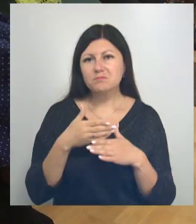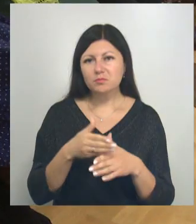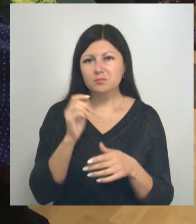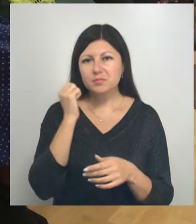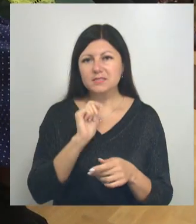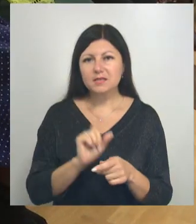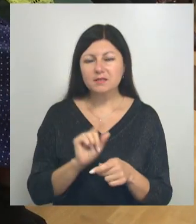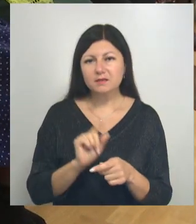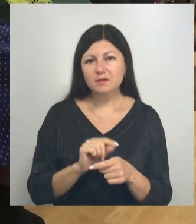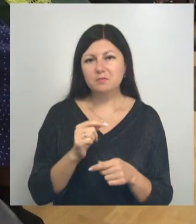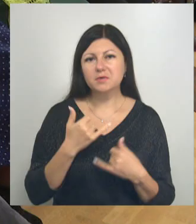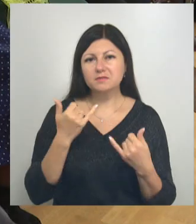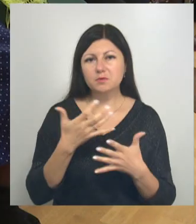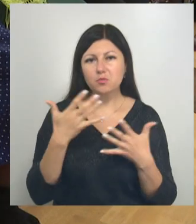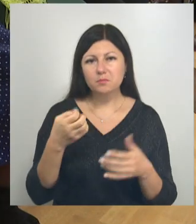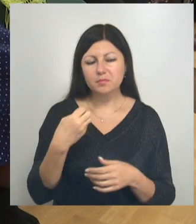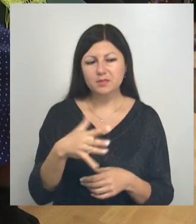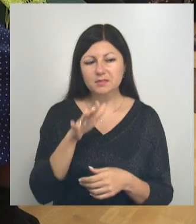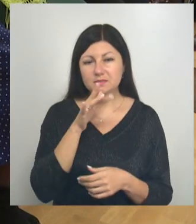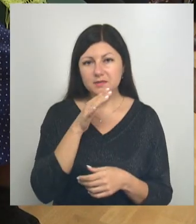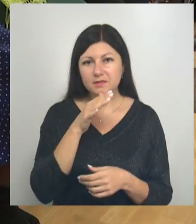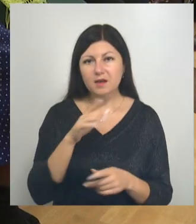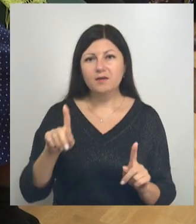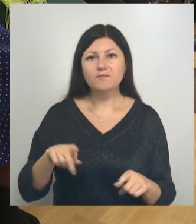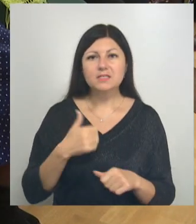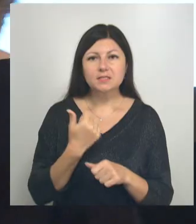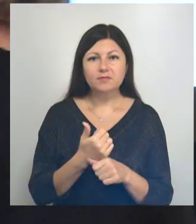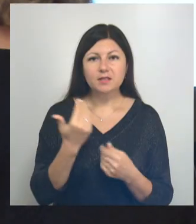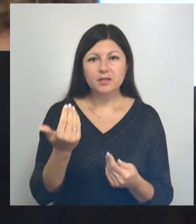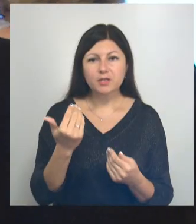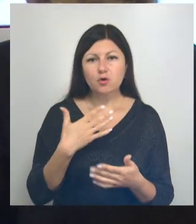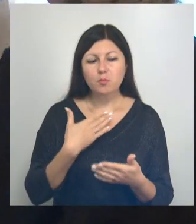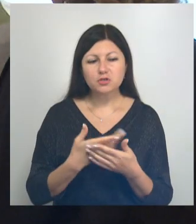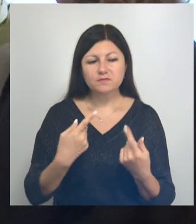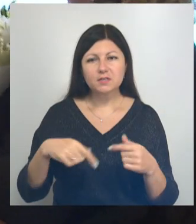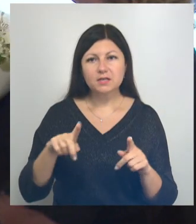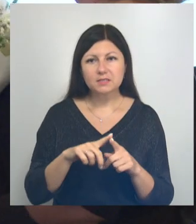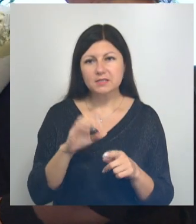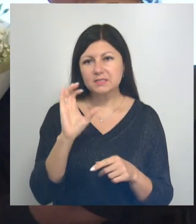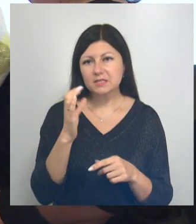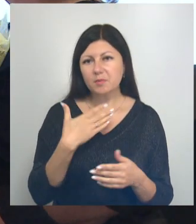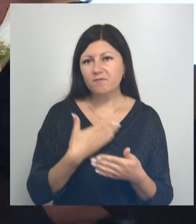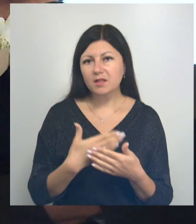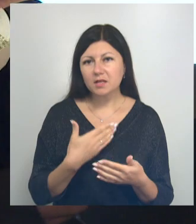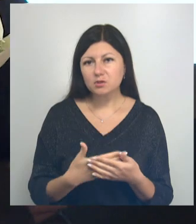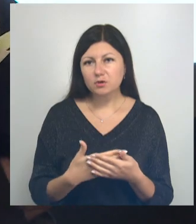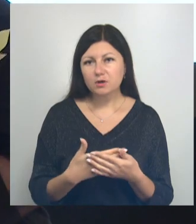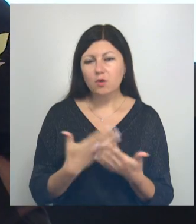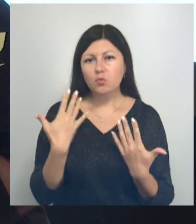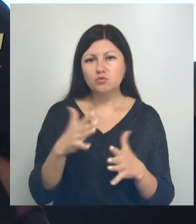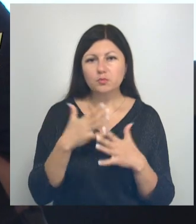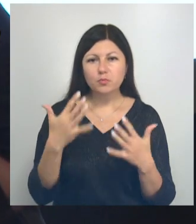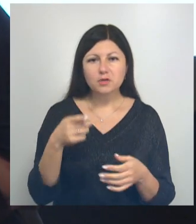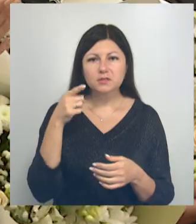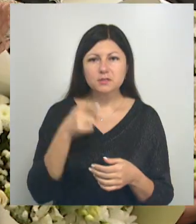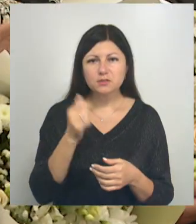пенсионерам она посвятила более 15 лет. Возглавляемой ею общественной организацией «Серебряные волонтеры» состоит уже более